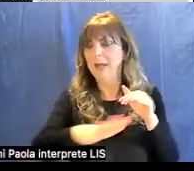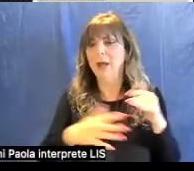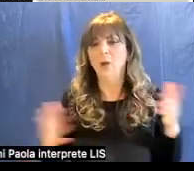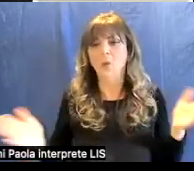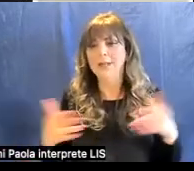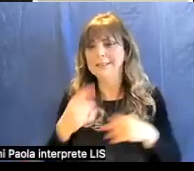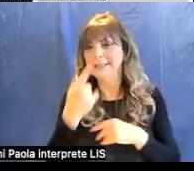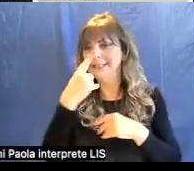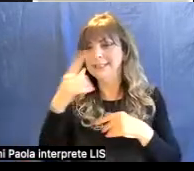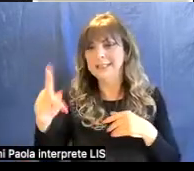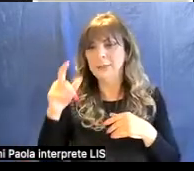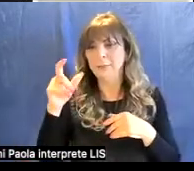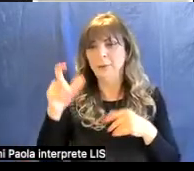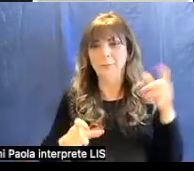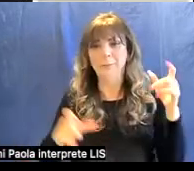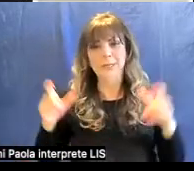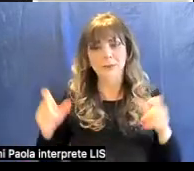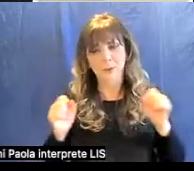tipo di audience.